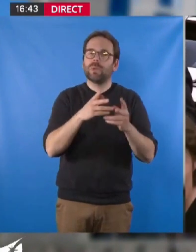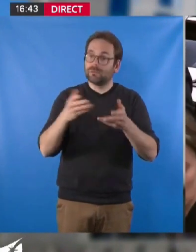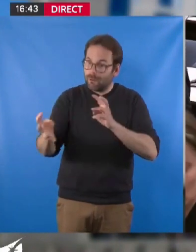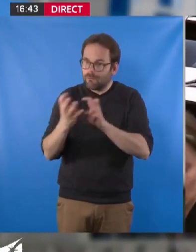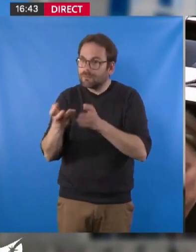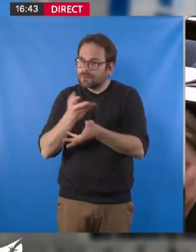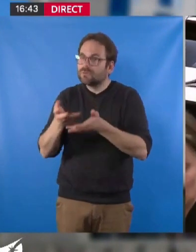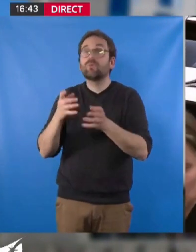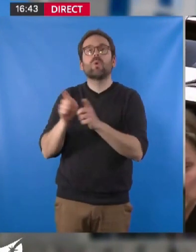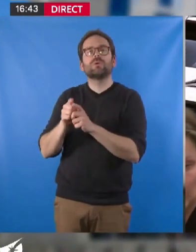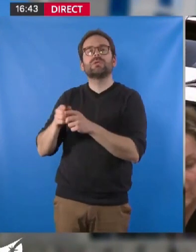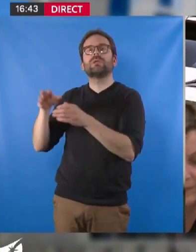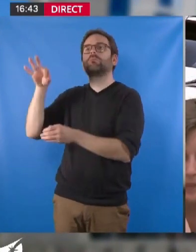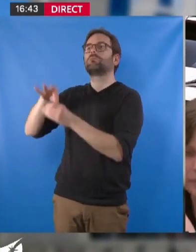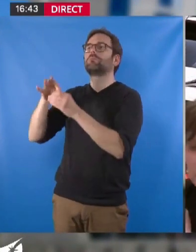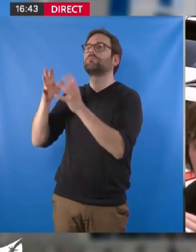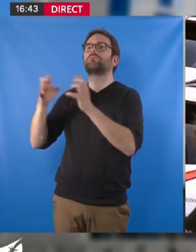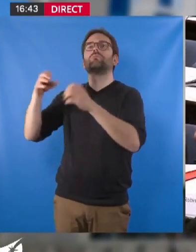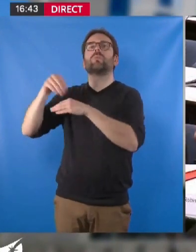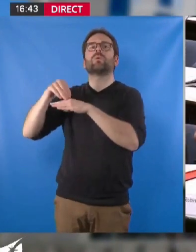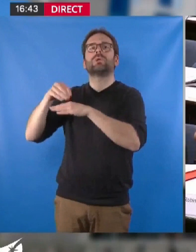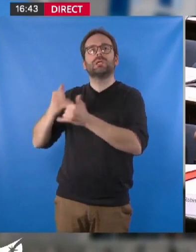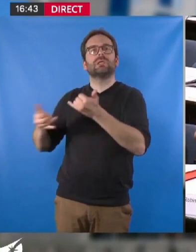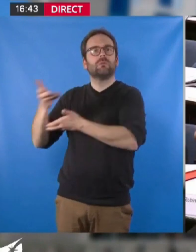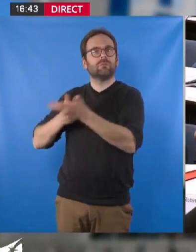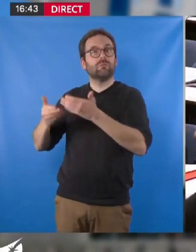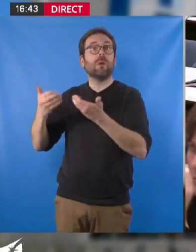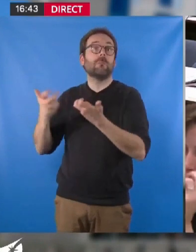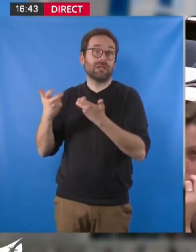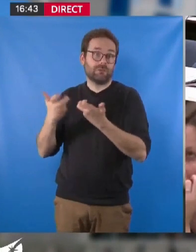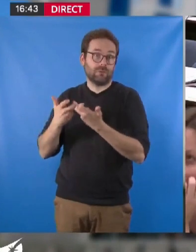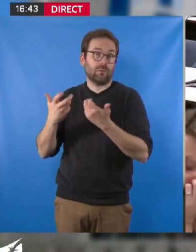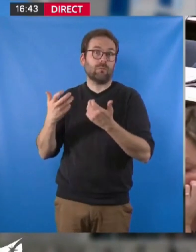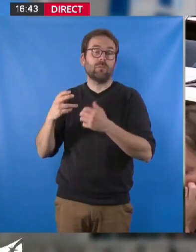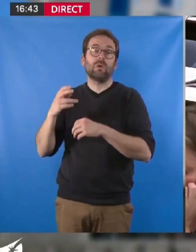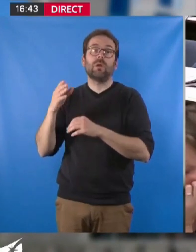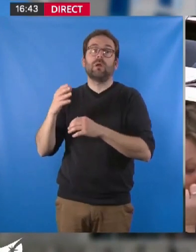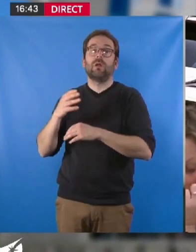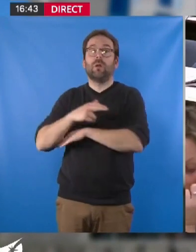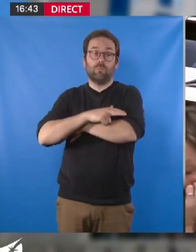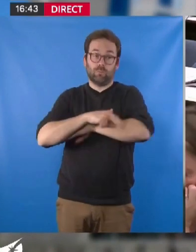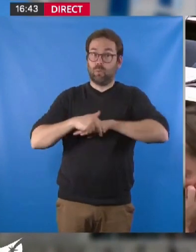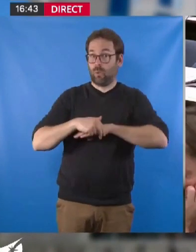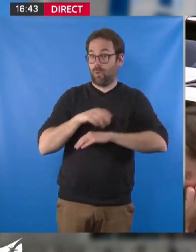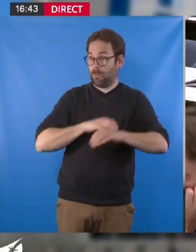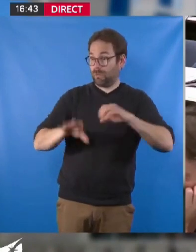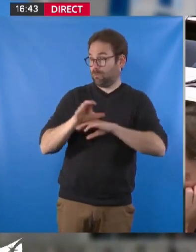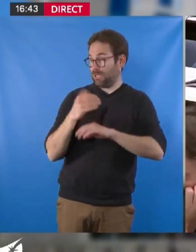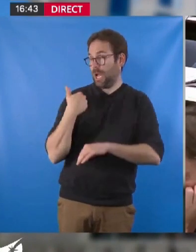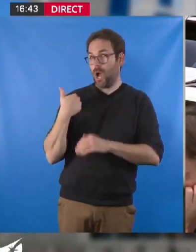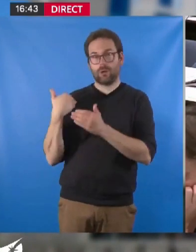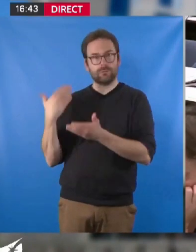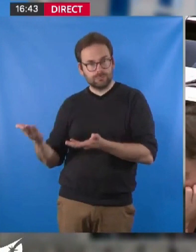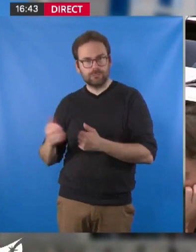délibération dans le cadre de nos instances de dialogue collectif, par exemple en bureau métropolitain encore récemment. Et cette démarche